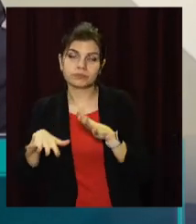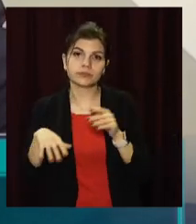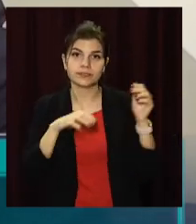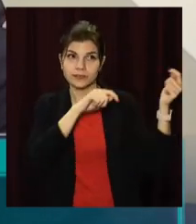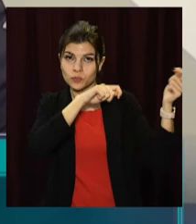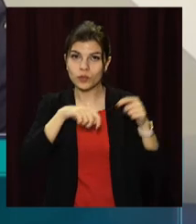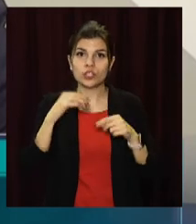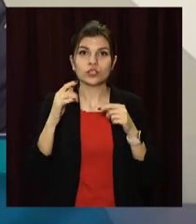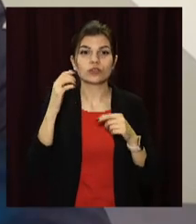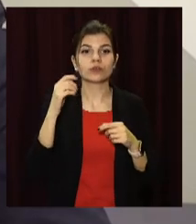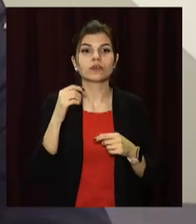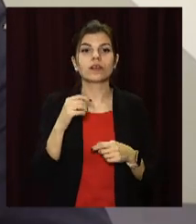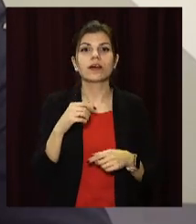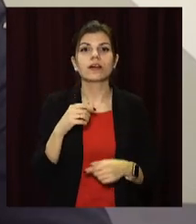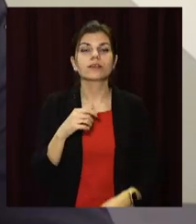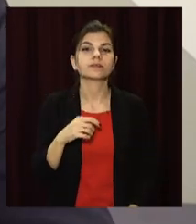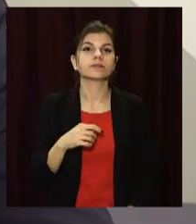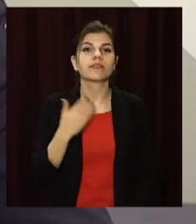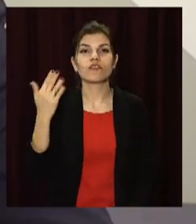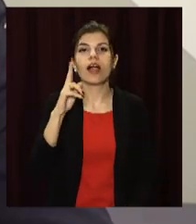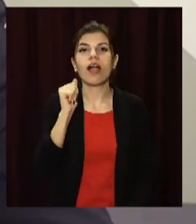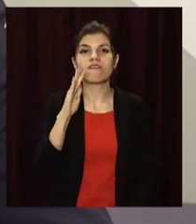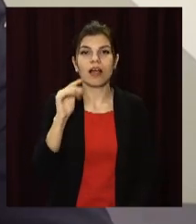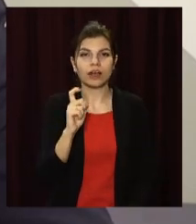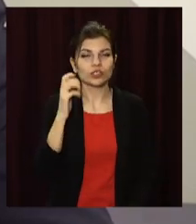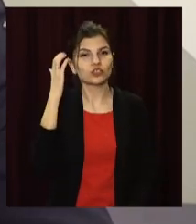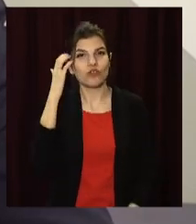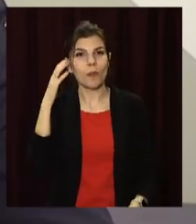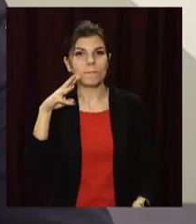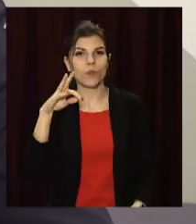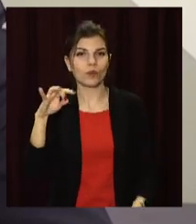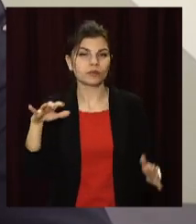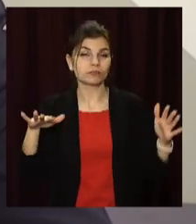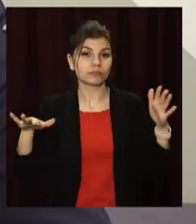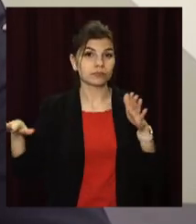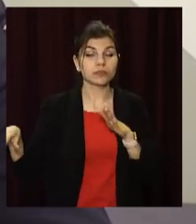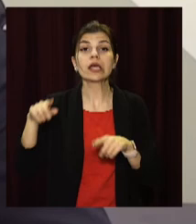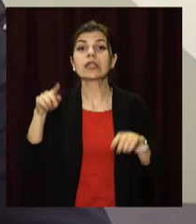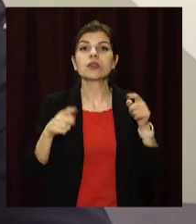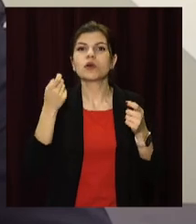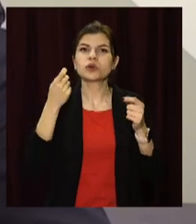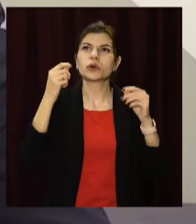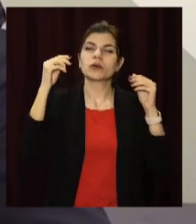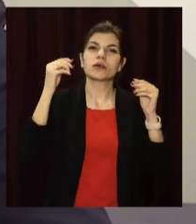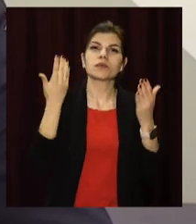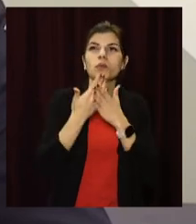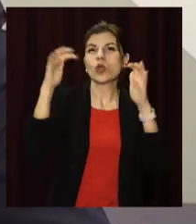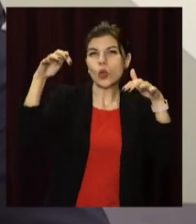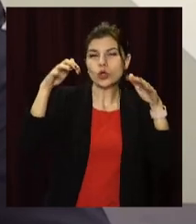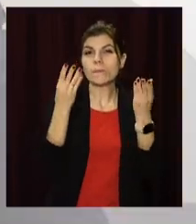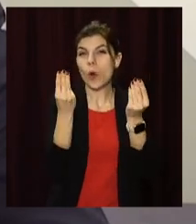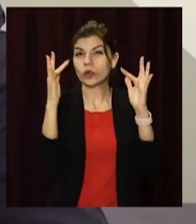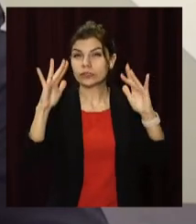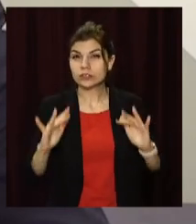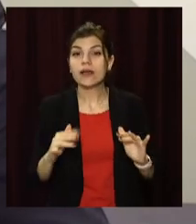частину Чорного моря, Кавказу, у північно-східному напрямку. Очікуються невеликі місцями помірні опади вигляді дощу і мокрого